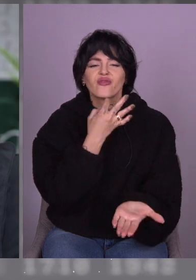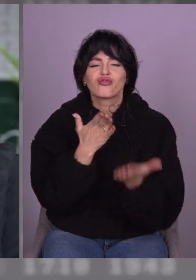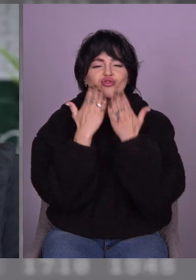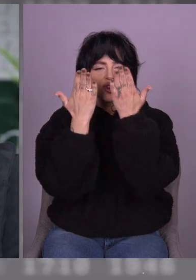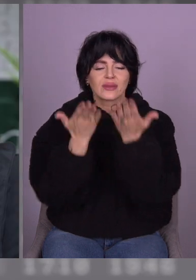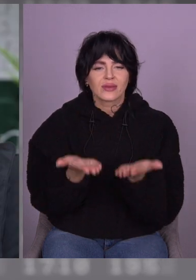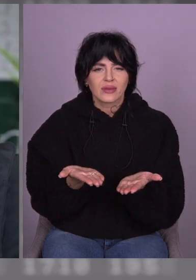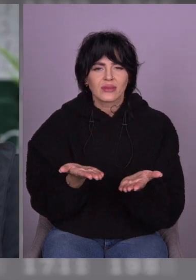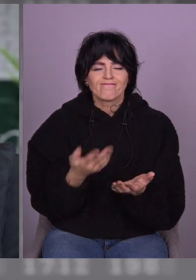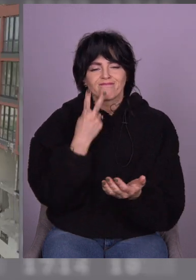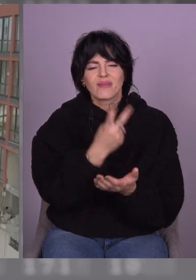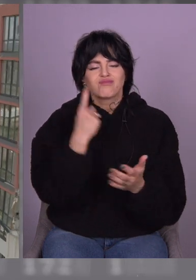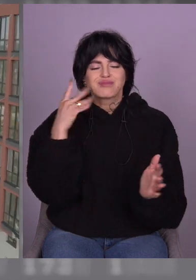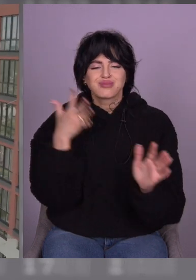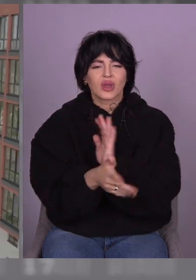не впізнав її.